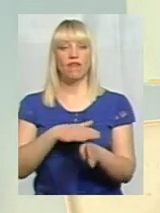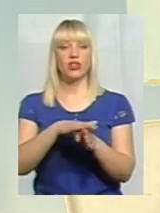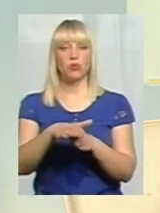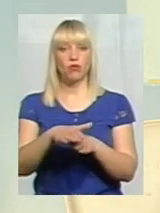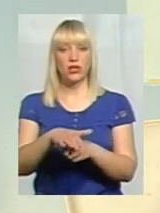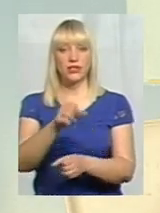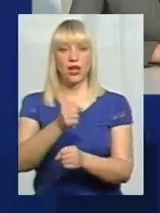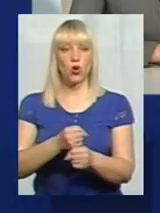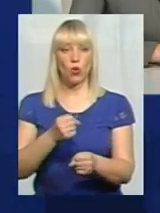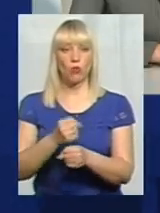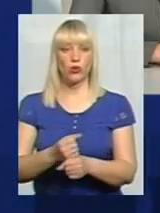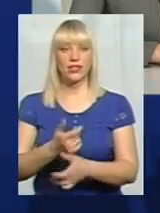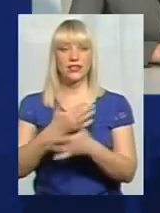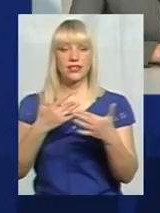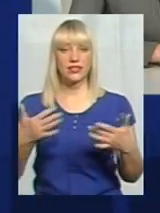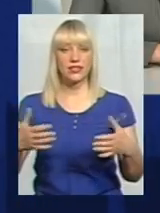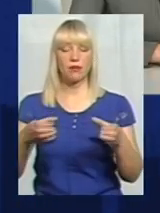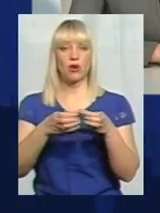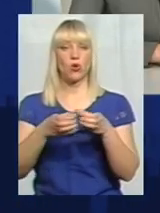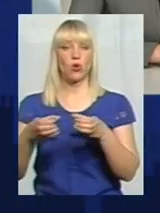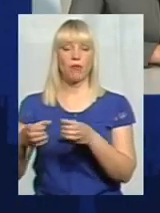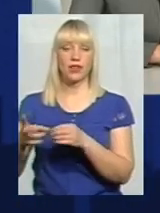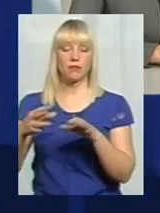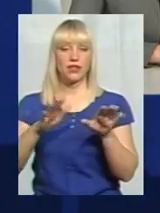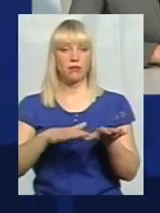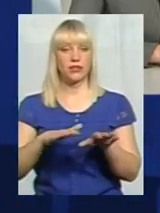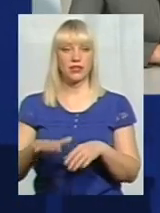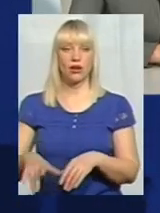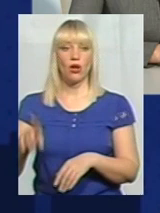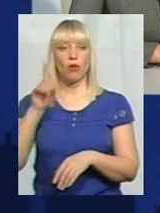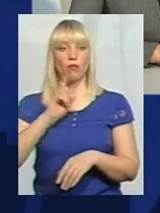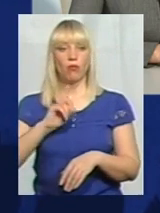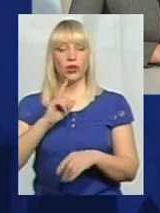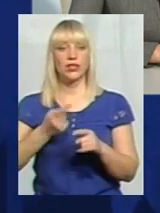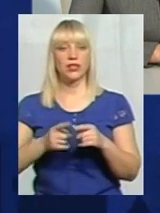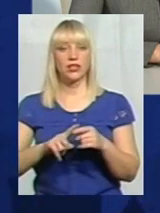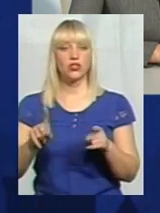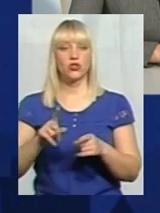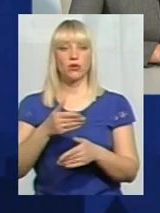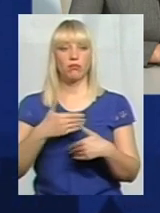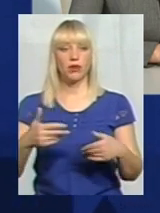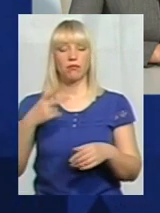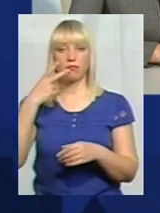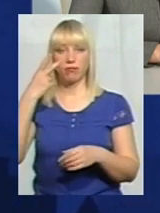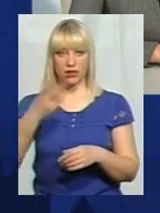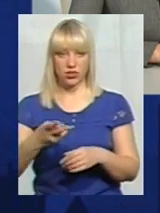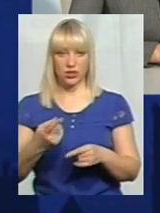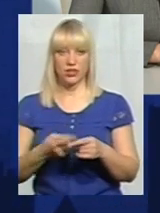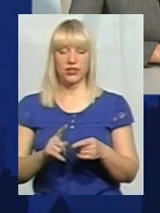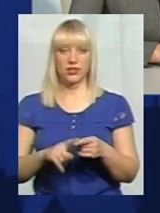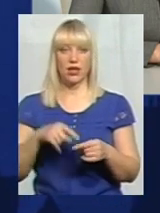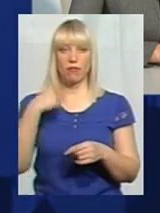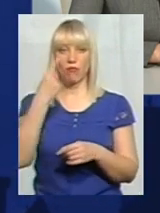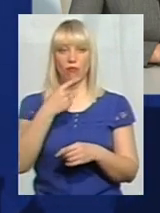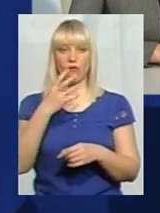робота з різними громадами, так і на місцях. Поки те, що ми сьогодні всі бачили, це мова